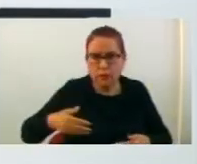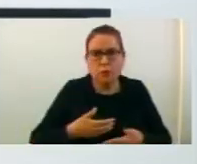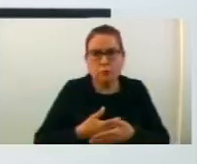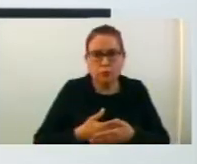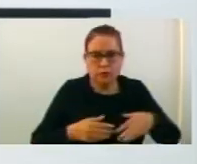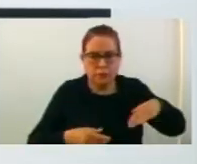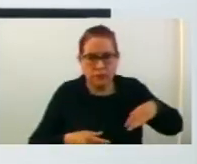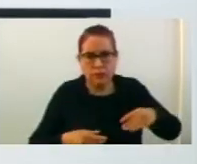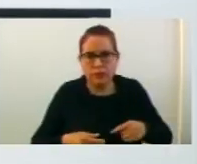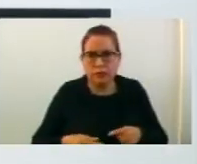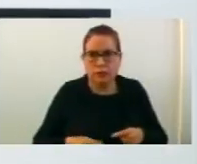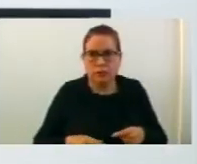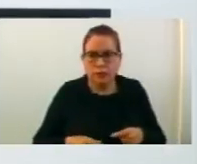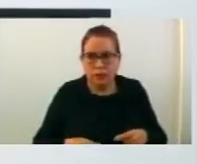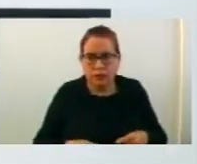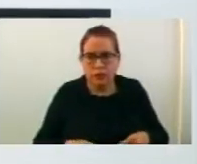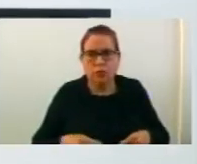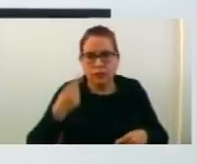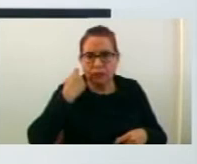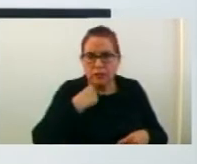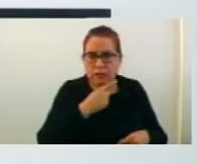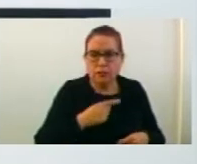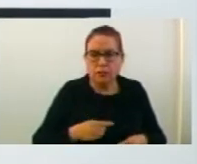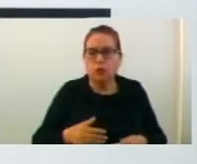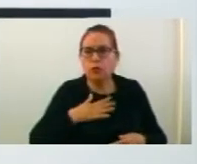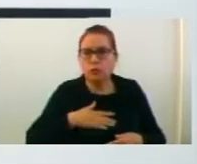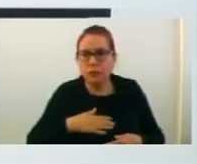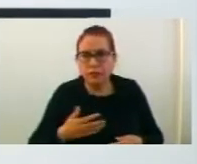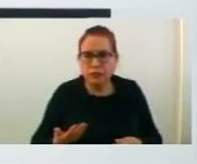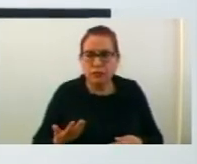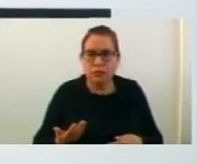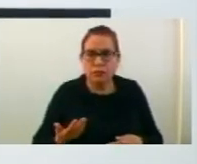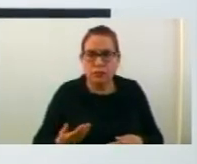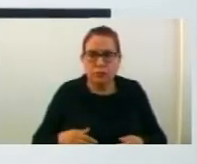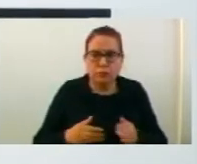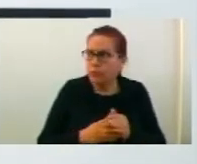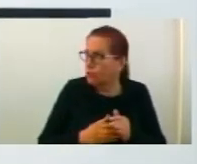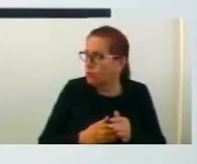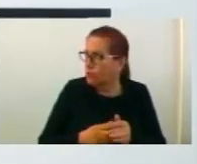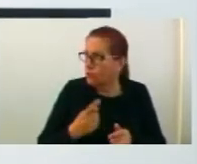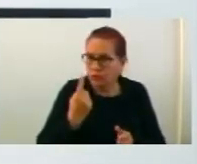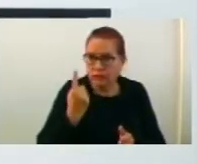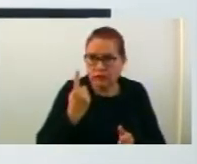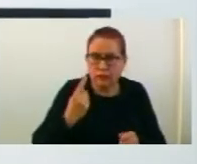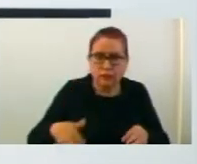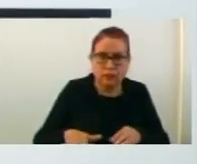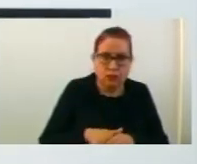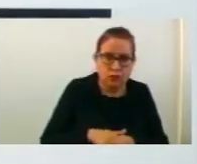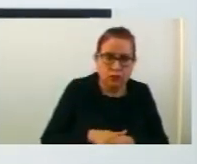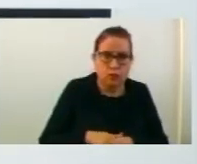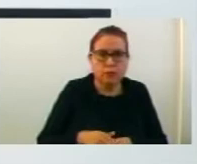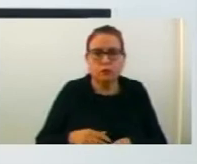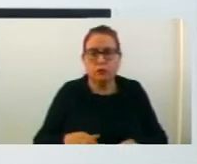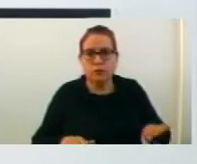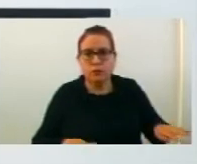на пензионирање, замина лице и тука имаме потреба од еден вработен. Во